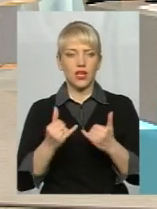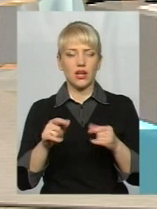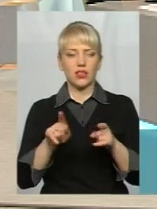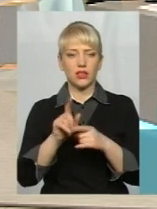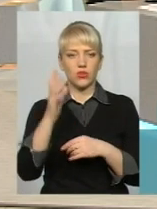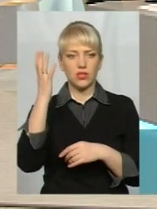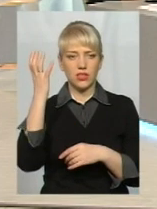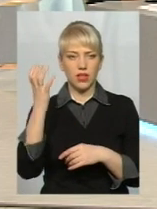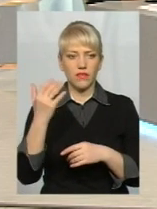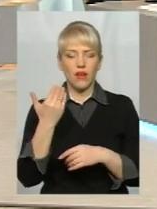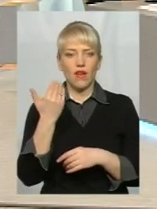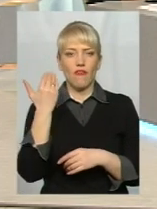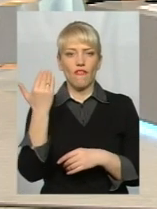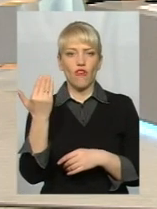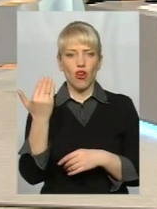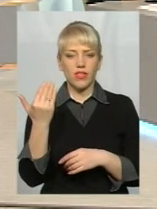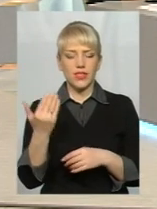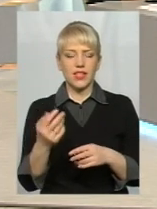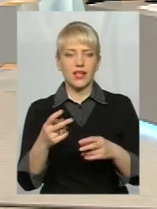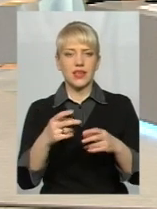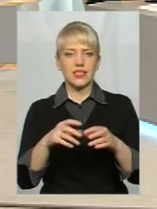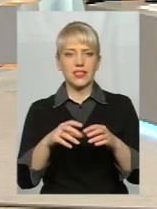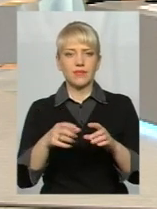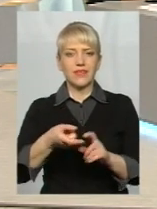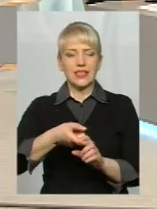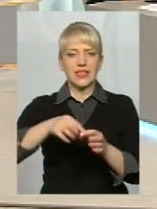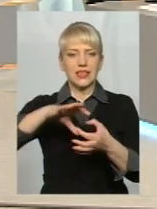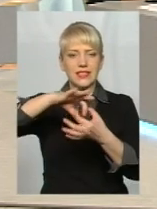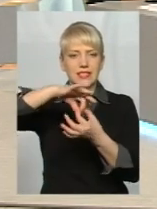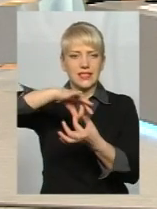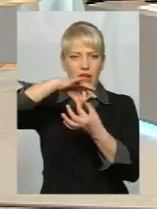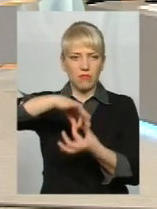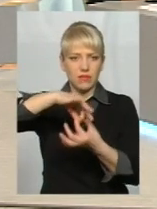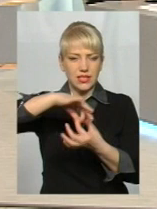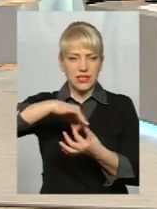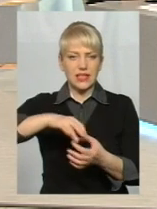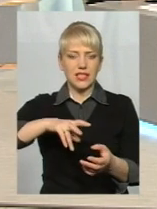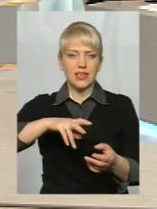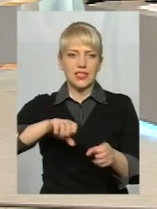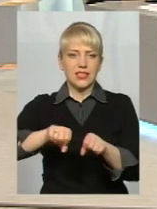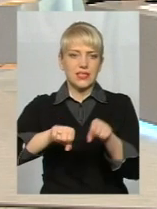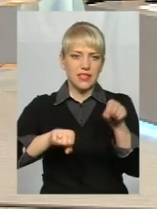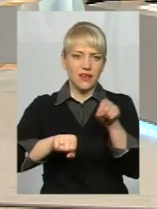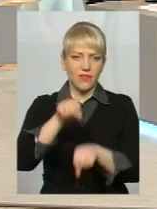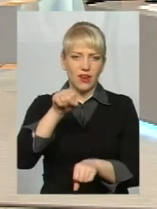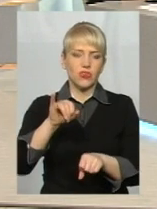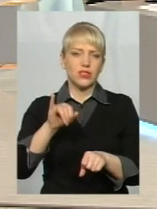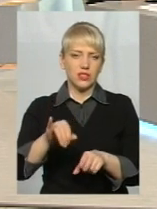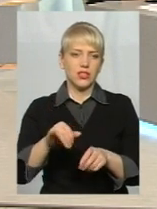зривають навісні замки, і є такі випадки, що прилазять через рішитки.